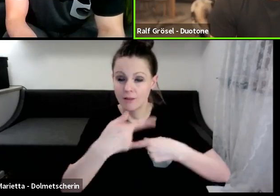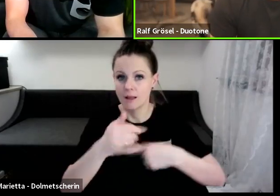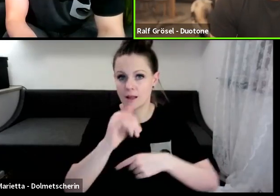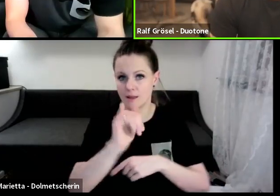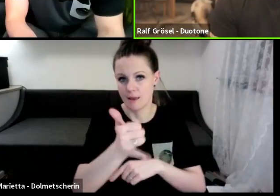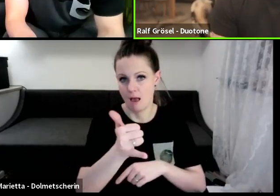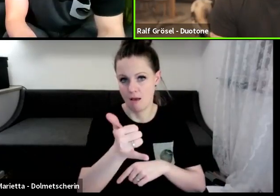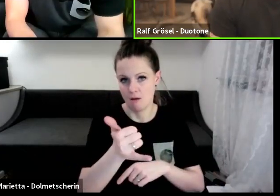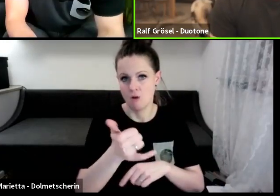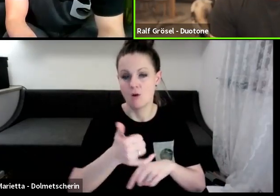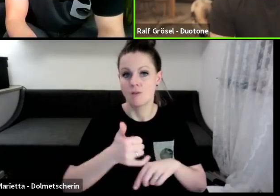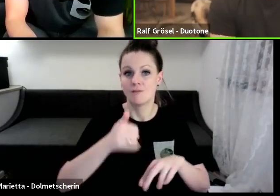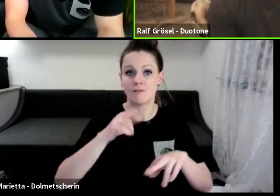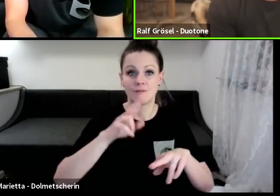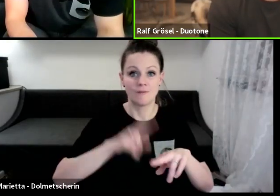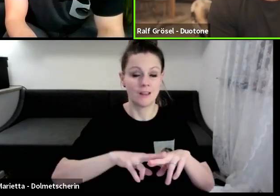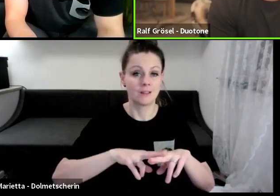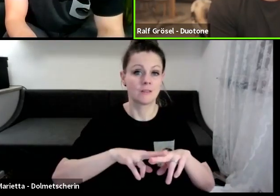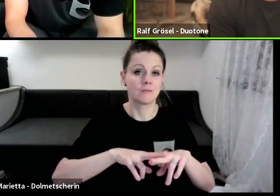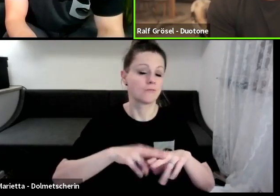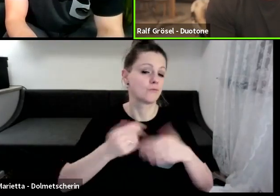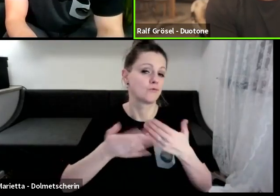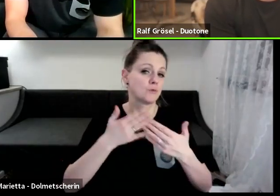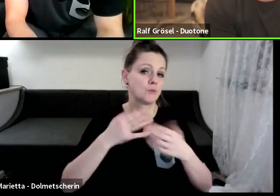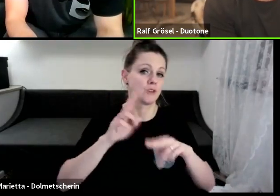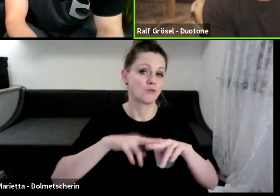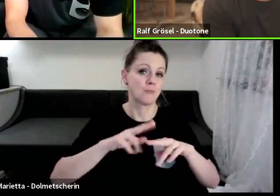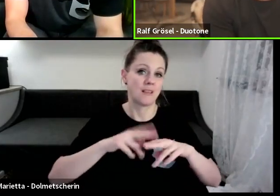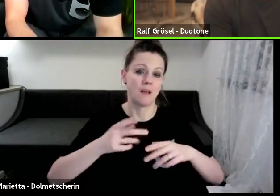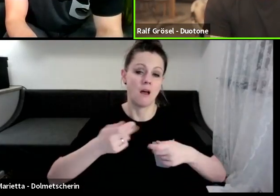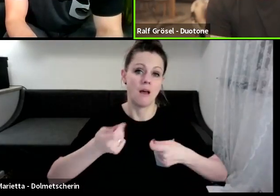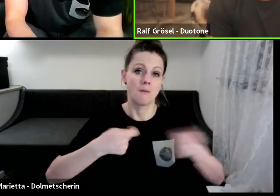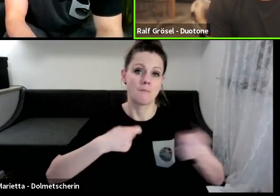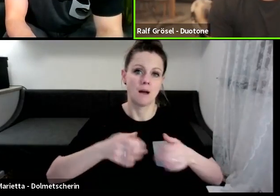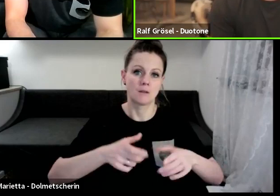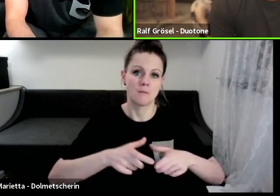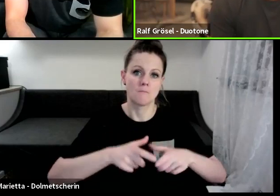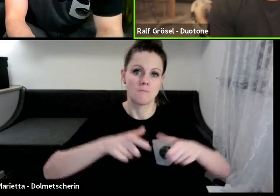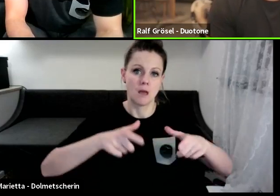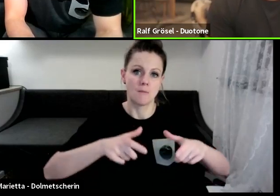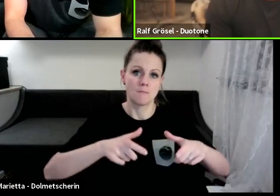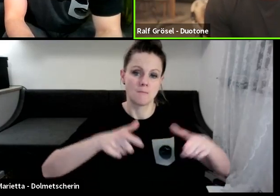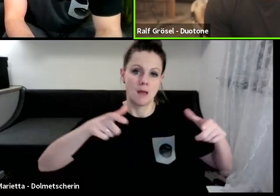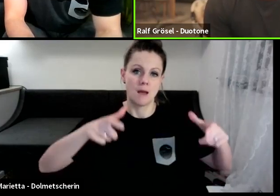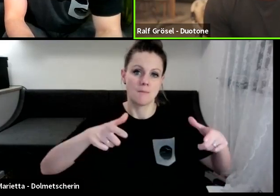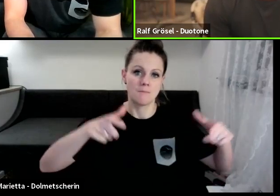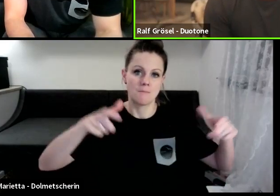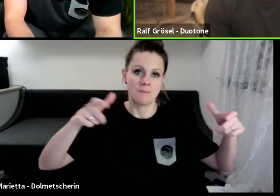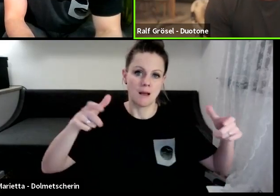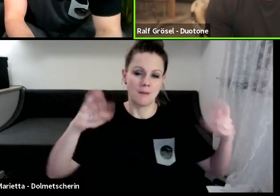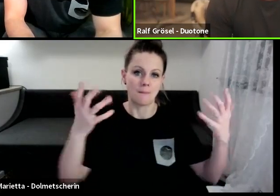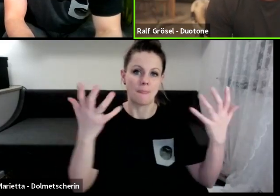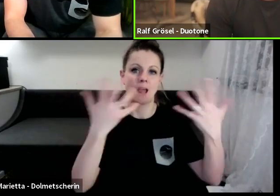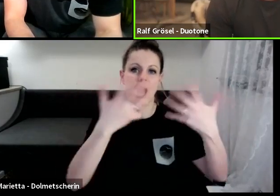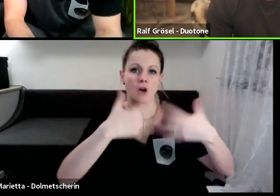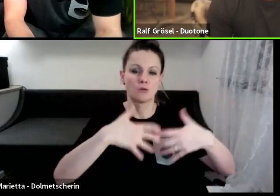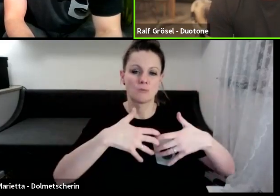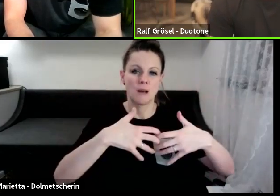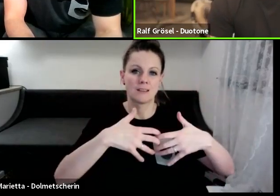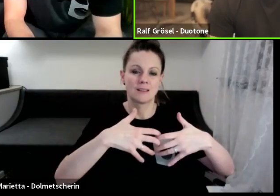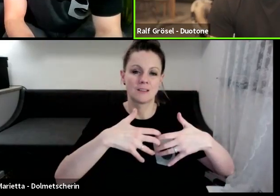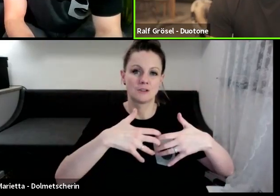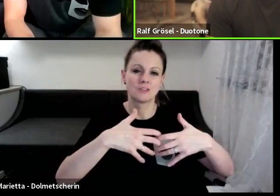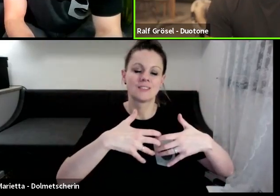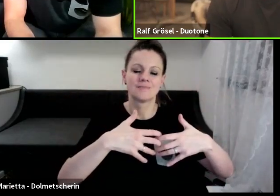nachher mal der Markt größer wird in einer Nische, die sich vielleicht auftut, dann werden ja die Materialien an sich auch immer wieder günstiger,